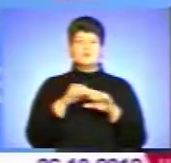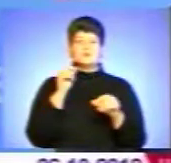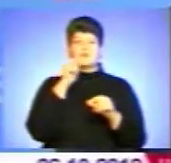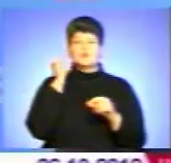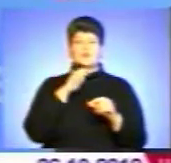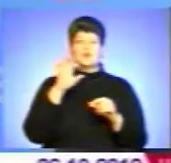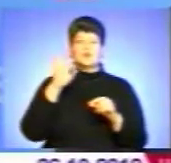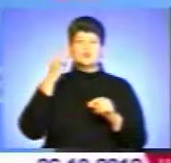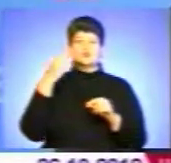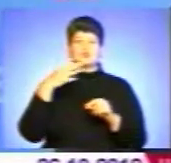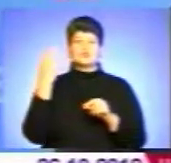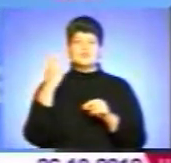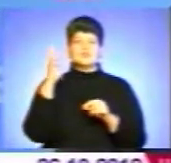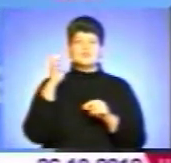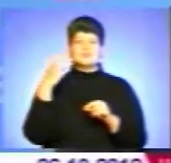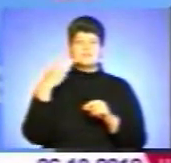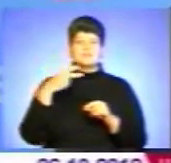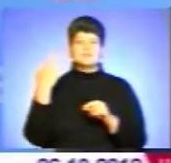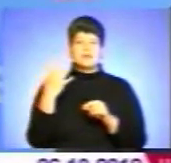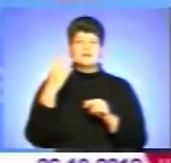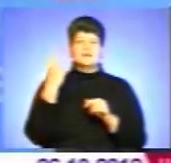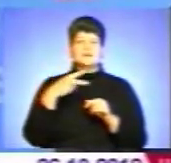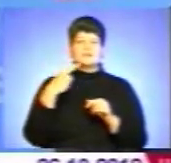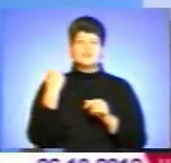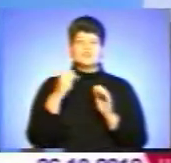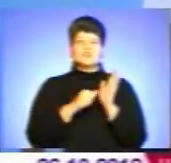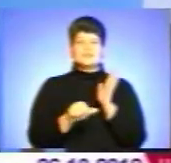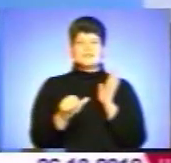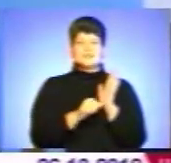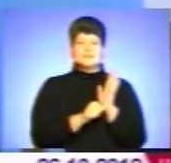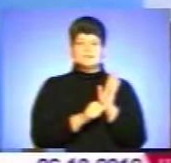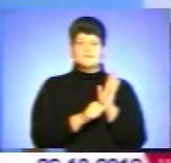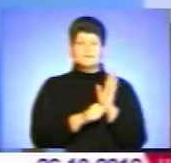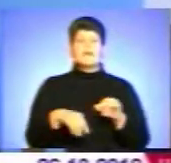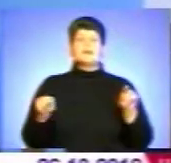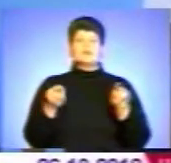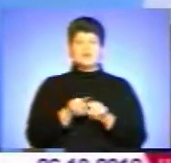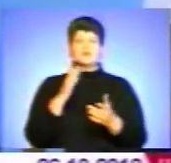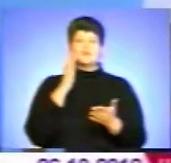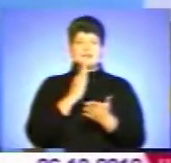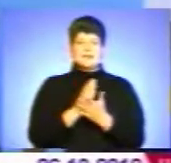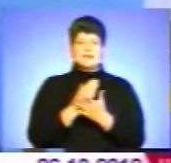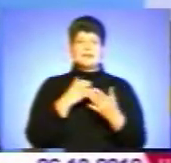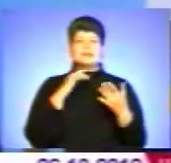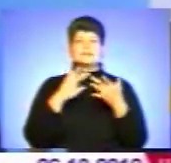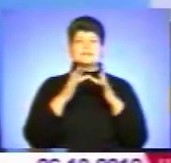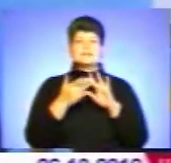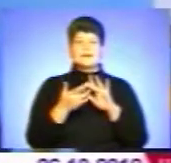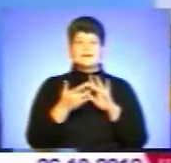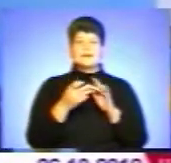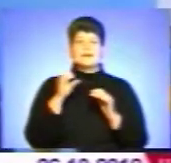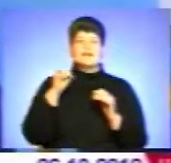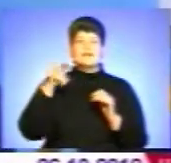044 425 21 66. Також є сайт electioninfo